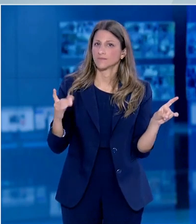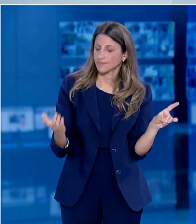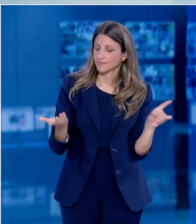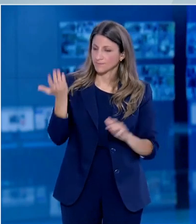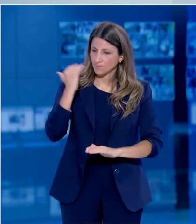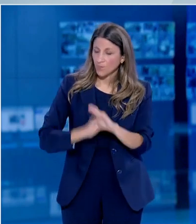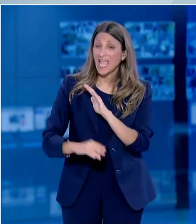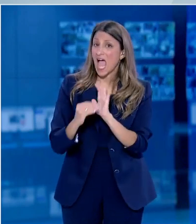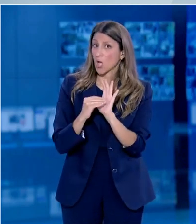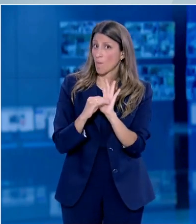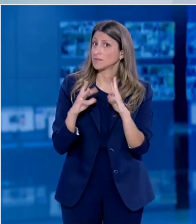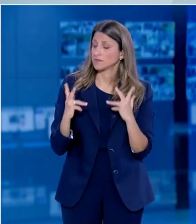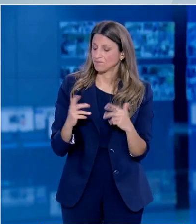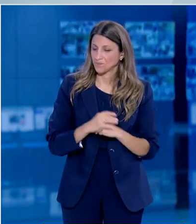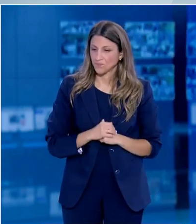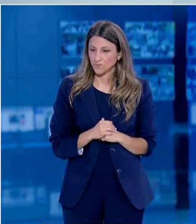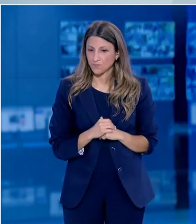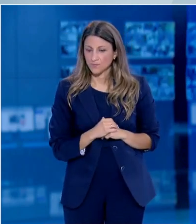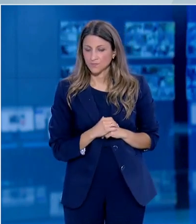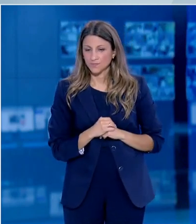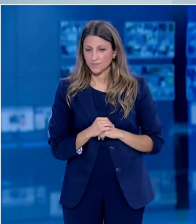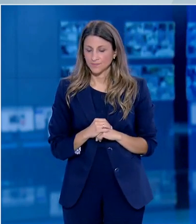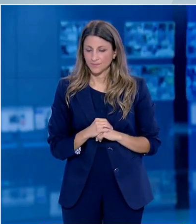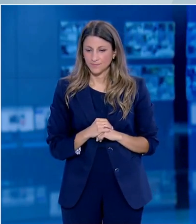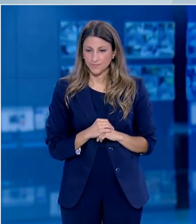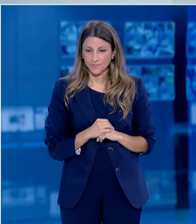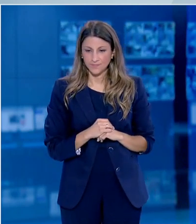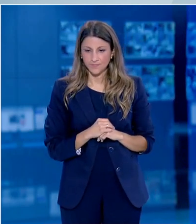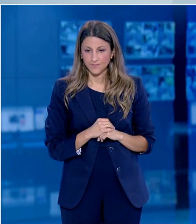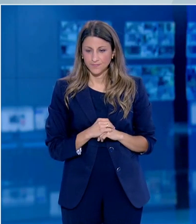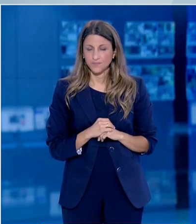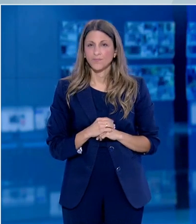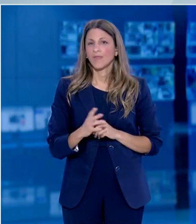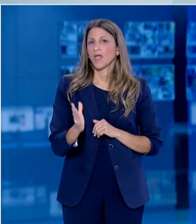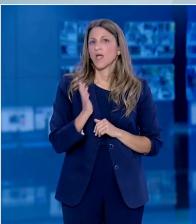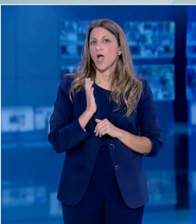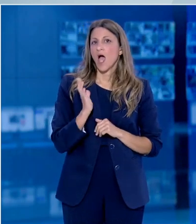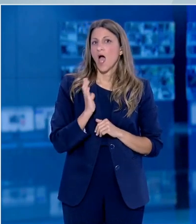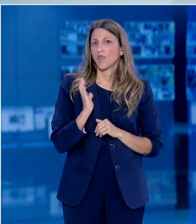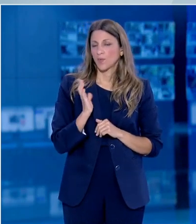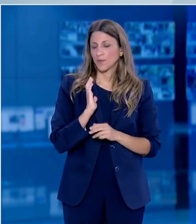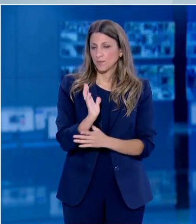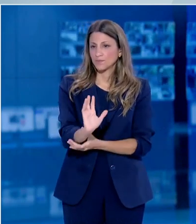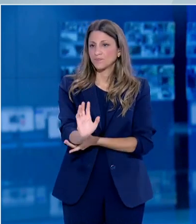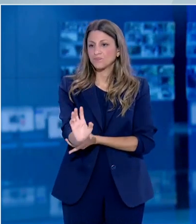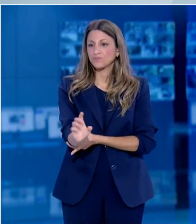Ταυτόχρονα έχουμε δώσει το δικαίωμα στους ανθρώπους οι οποίοι μπορεί να επηρεαστούν από αυτή την απόφαση.